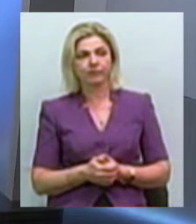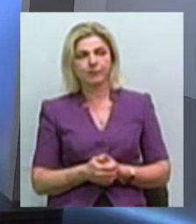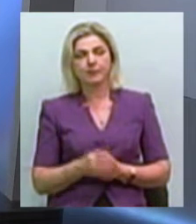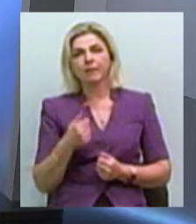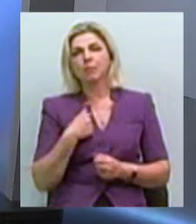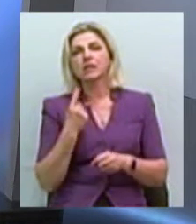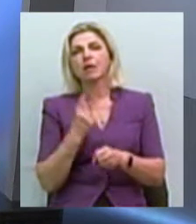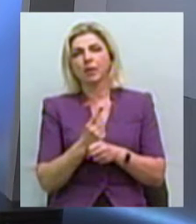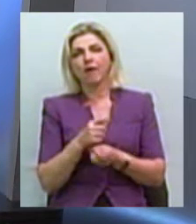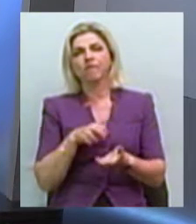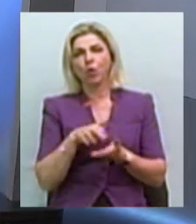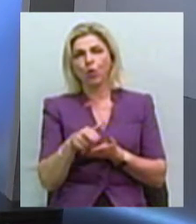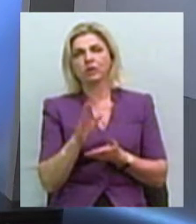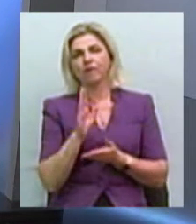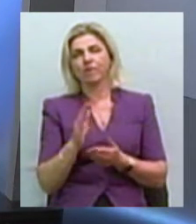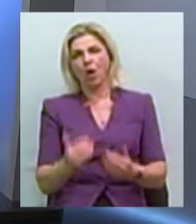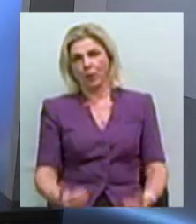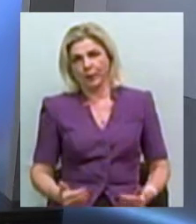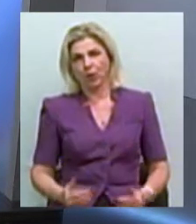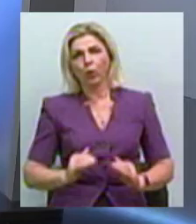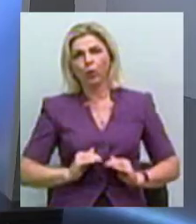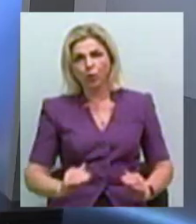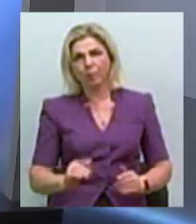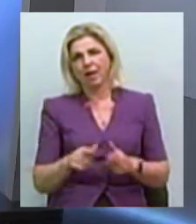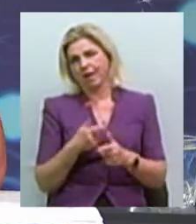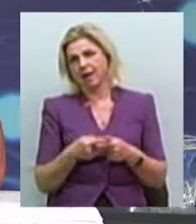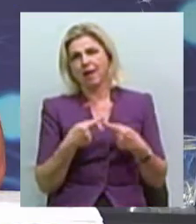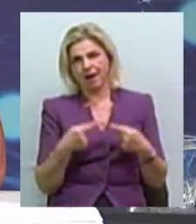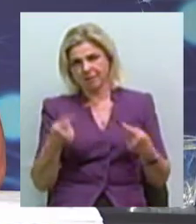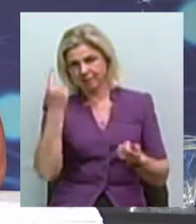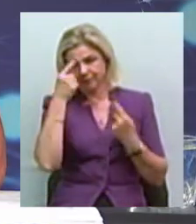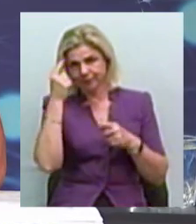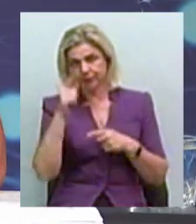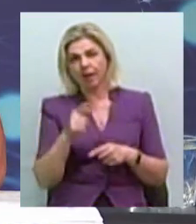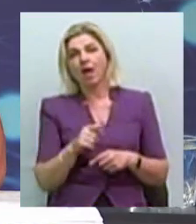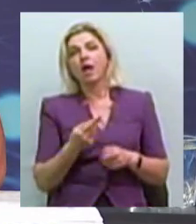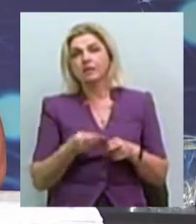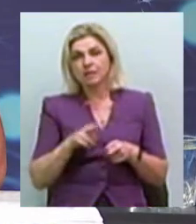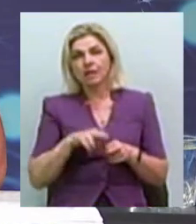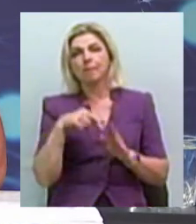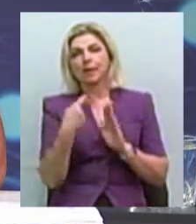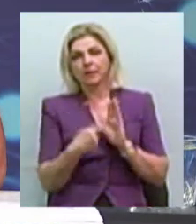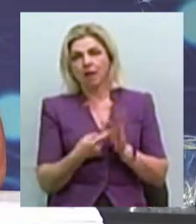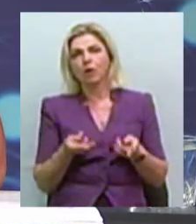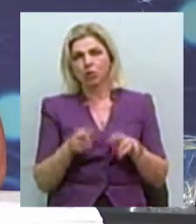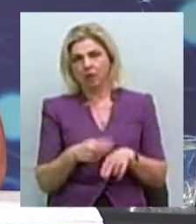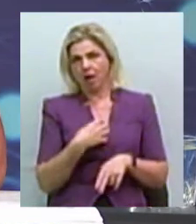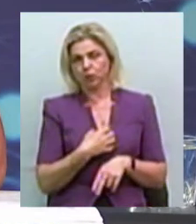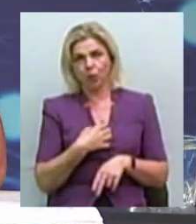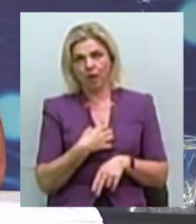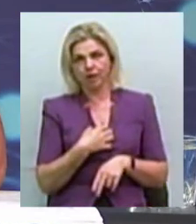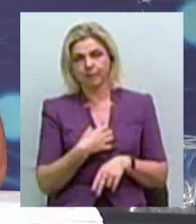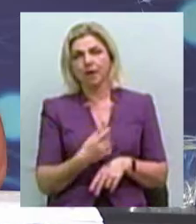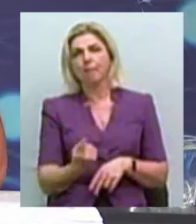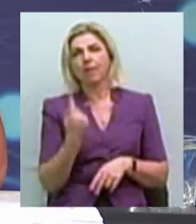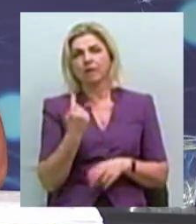мені виходити в якусь, в короткі спідниці, ну, наприклад, да, або якісь такі моменти. Тому це питання, воно залишається актуальним і саме, ну,